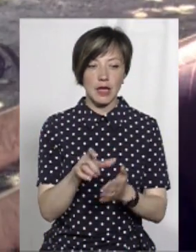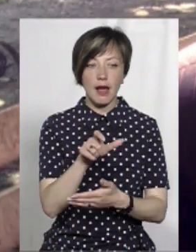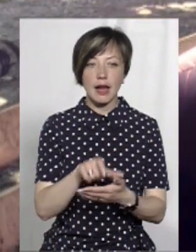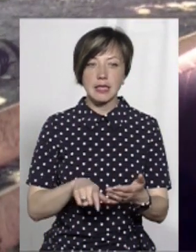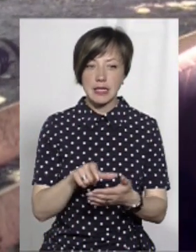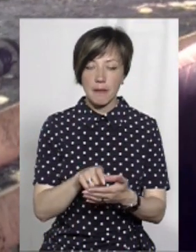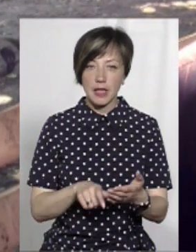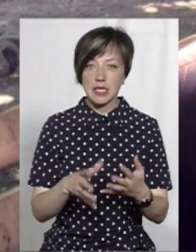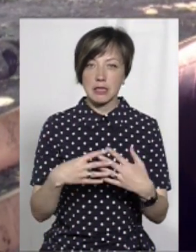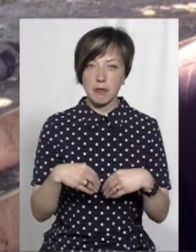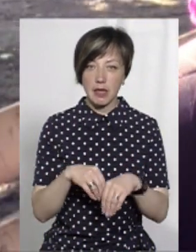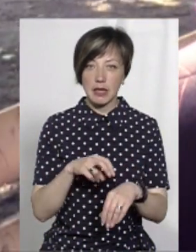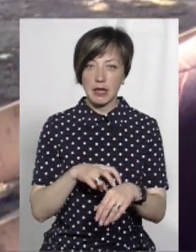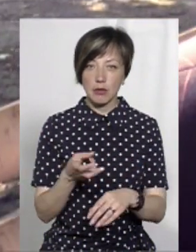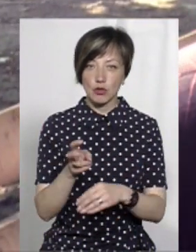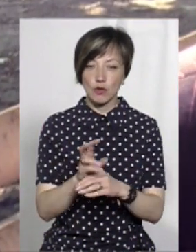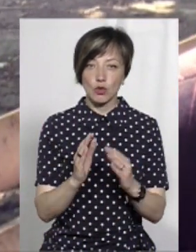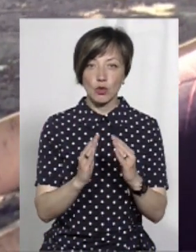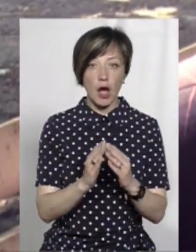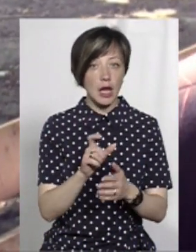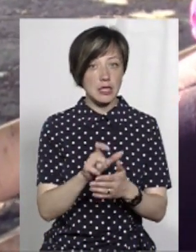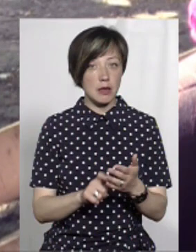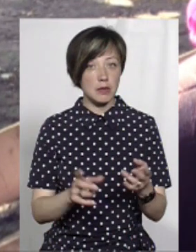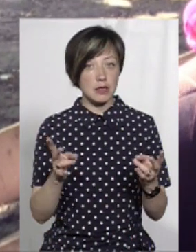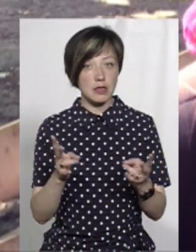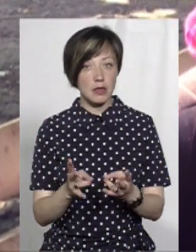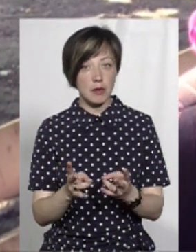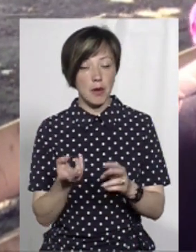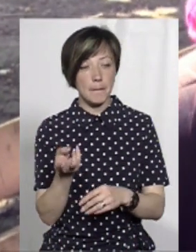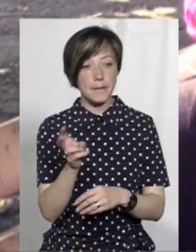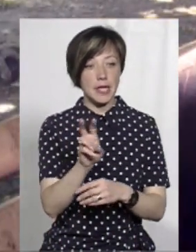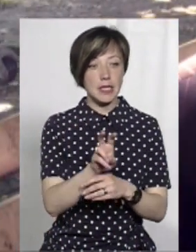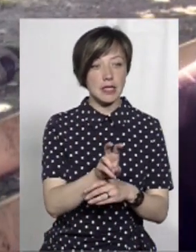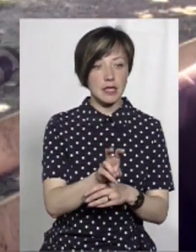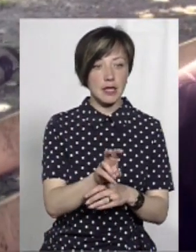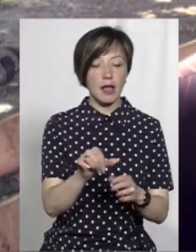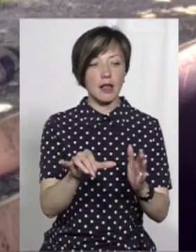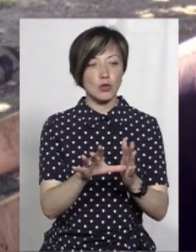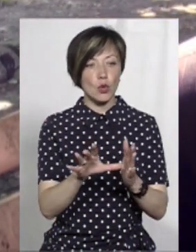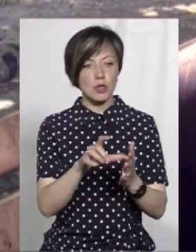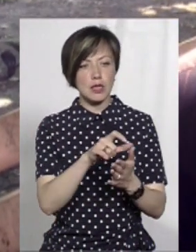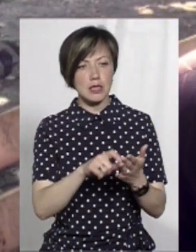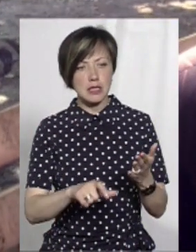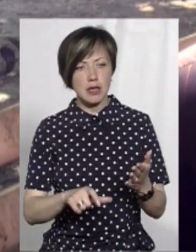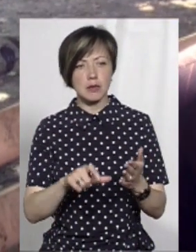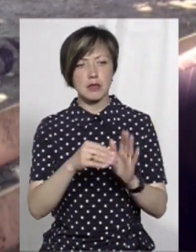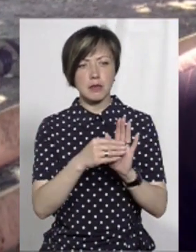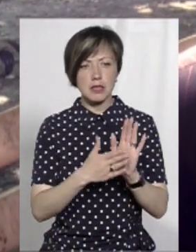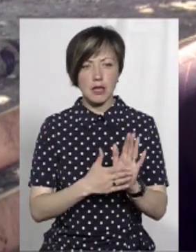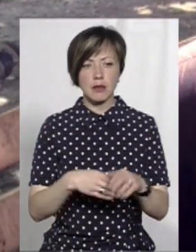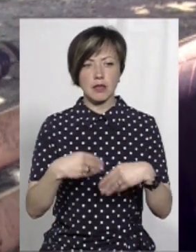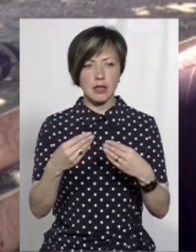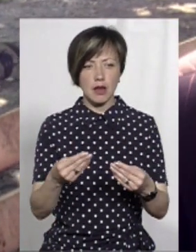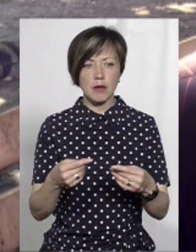Сімейний лікар прийшов додому, каже, а за рецептом треба, значить, прийти, електронний рецепт записати, я вам